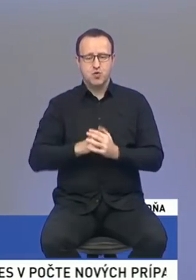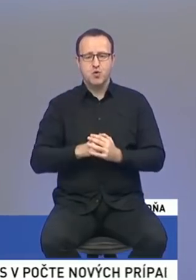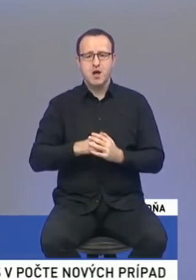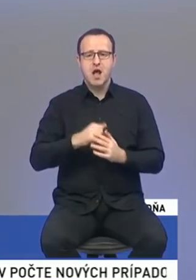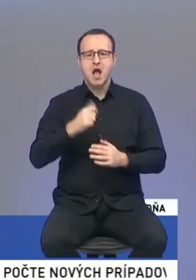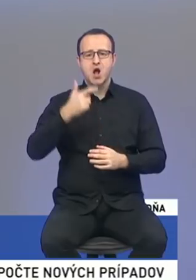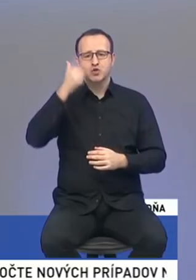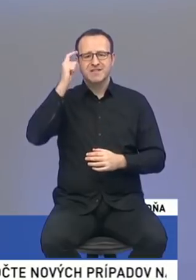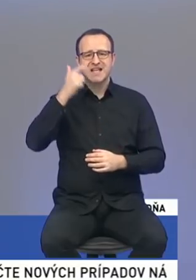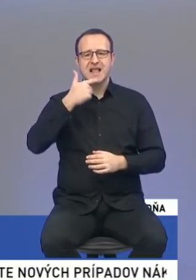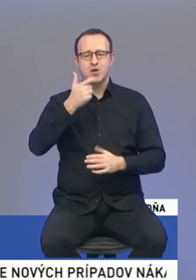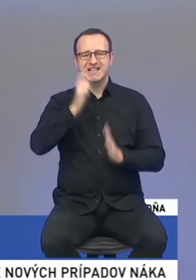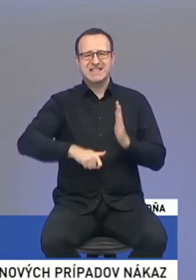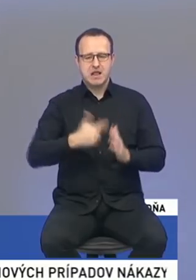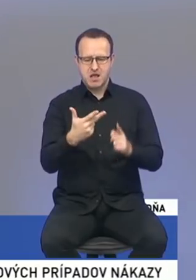vizuálne nie.